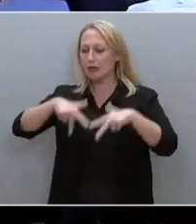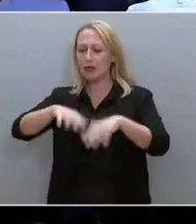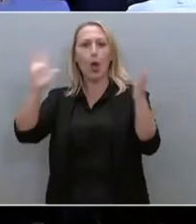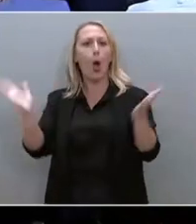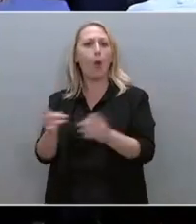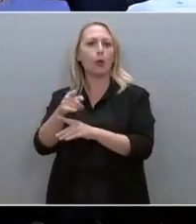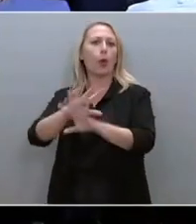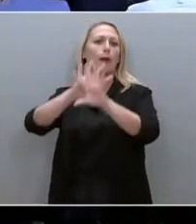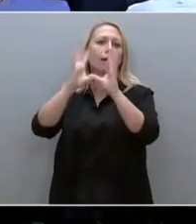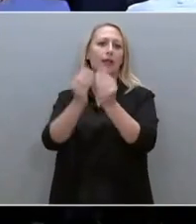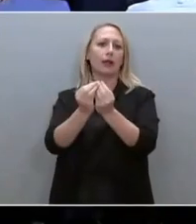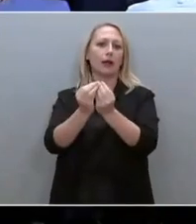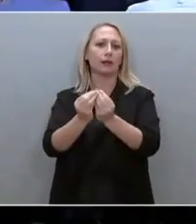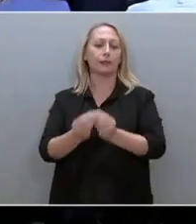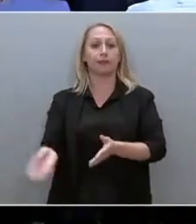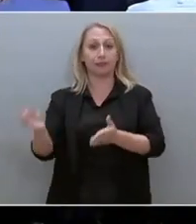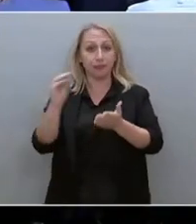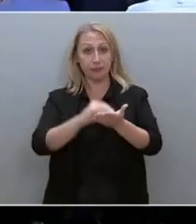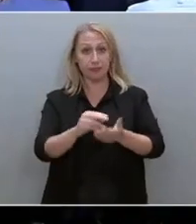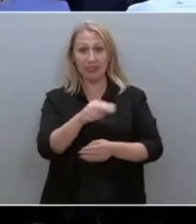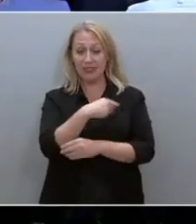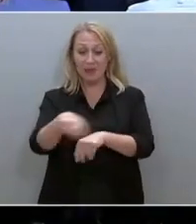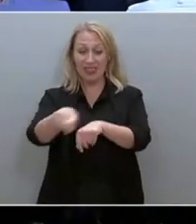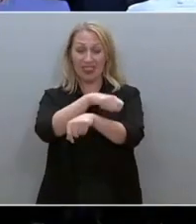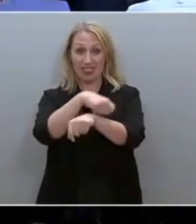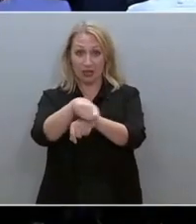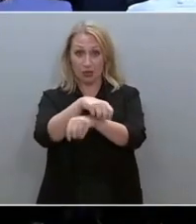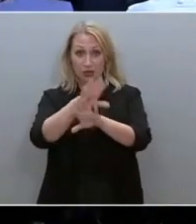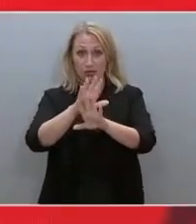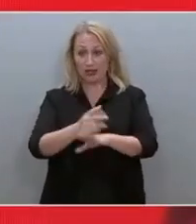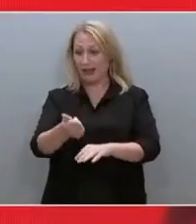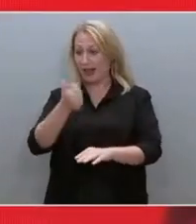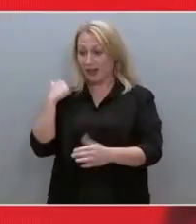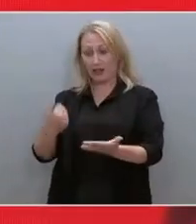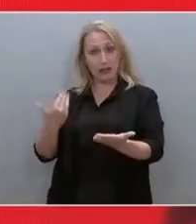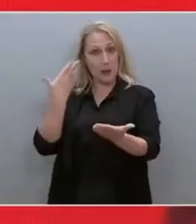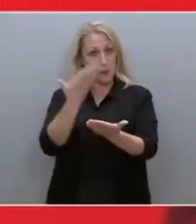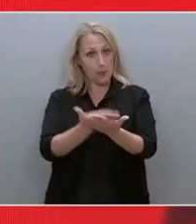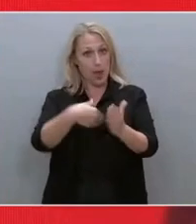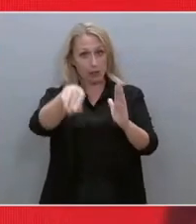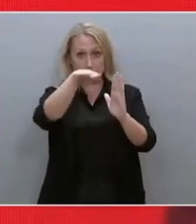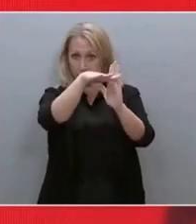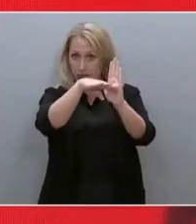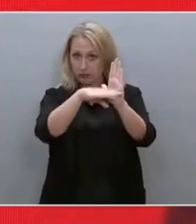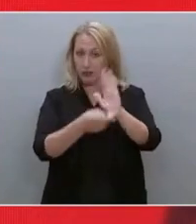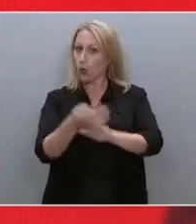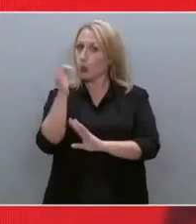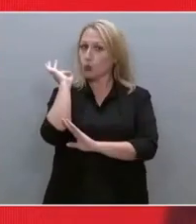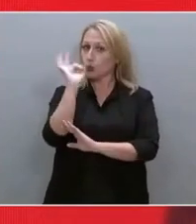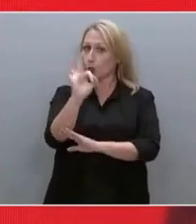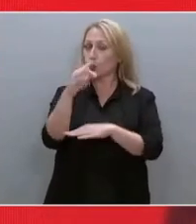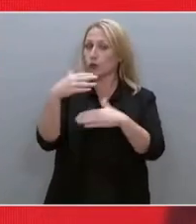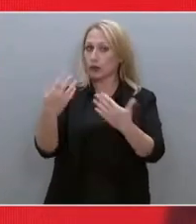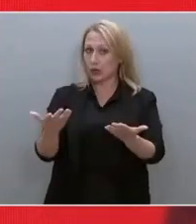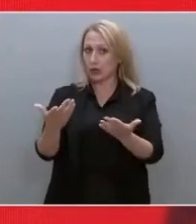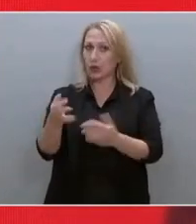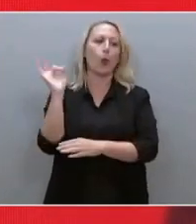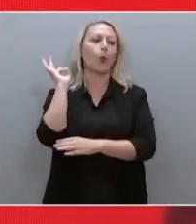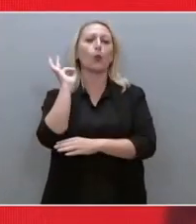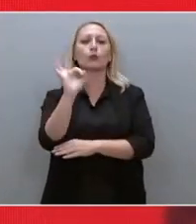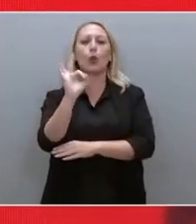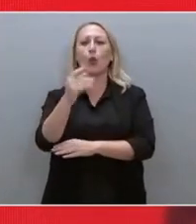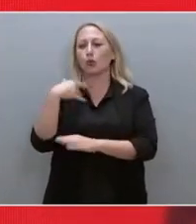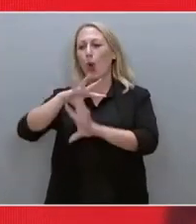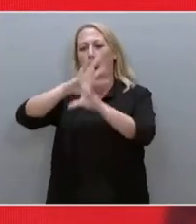Σε σχέση με τη δικαιοσύνη επίσης. Χθες καταθέσαμε μια σειρά από προτάσεις. Αν είδατε, στόχος μας, στόχος όλων των